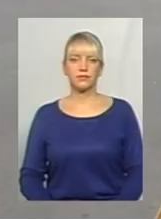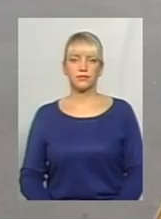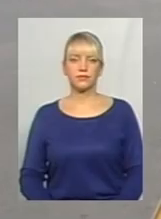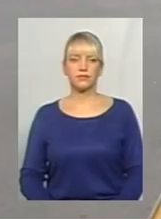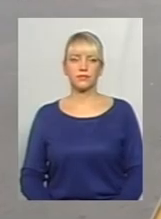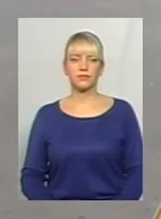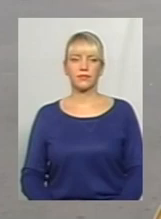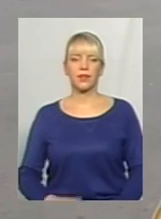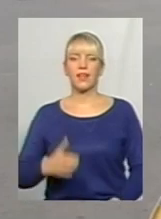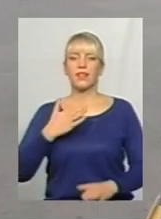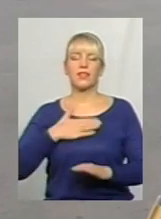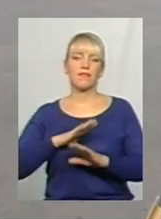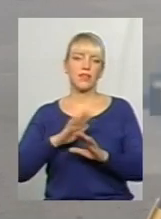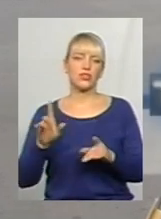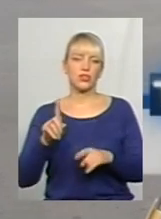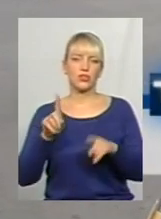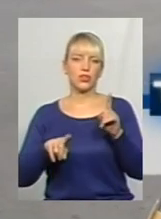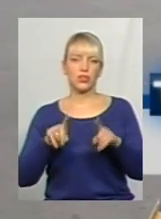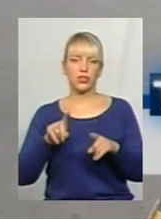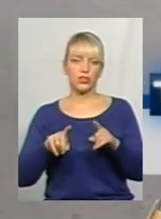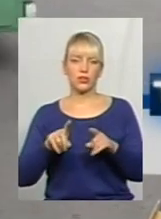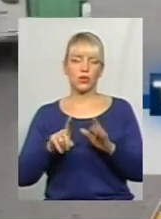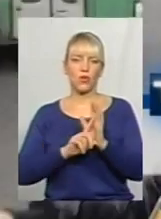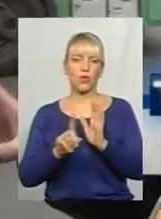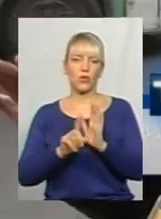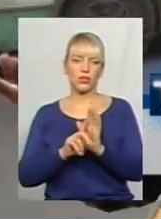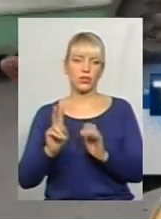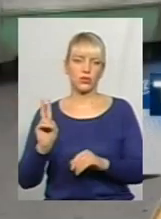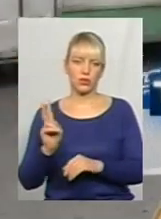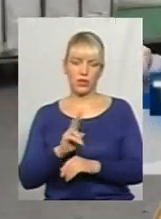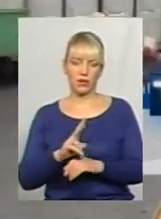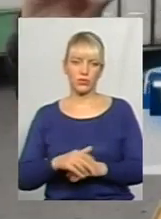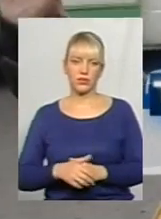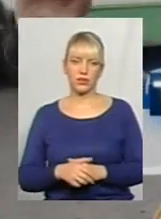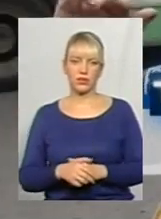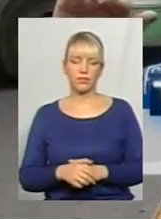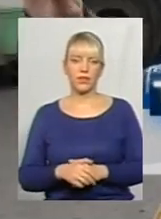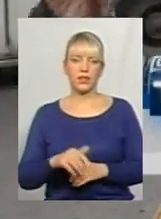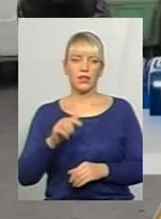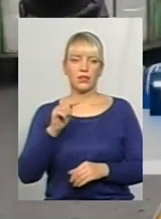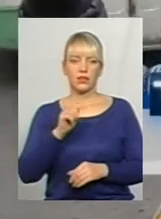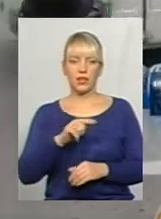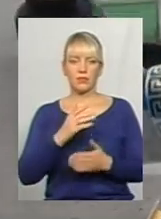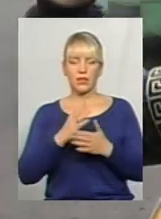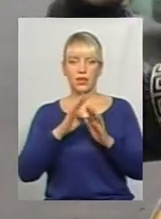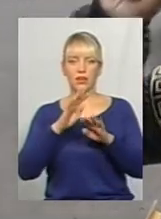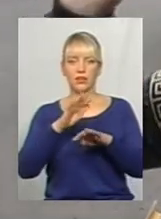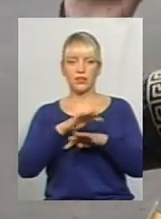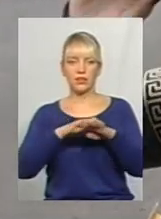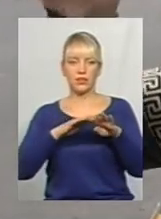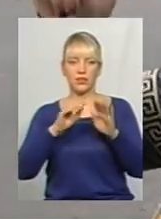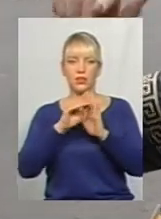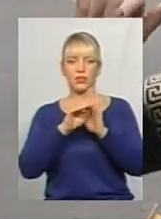Вони влаштовують, що рідко ходять тролейбуси. Там є розписання, в